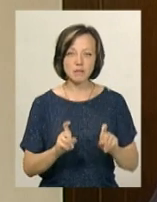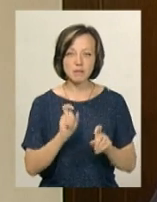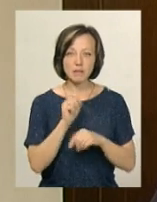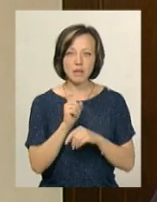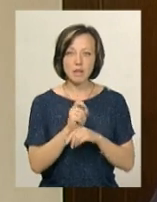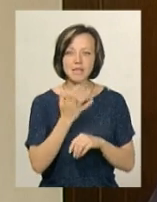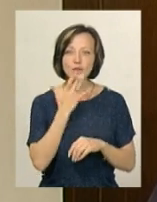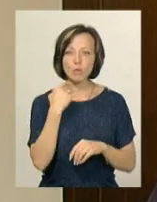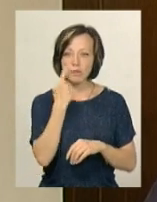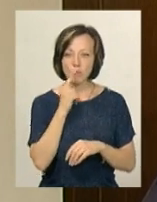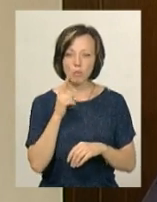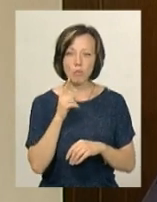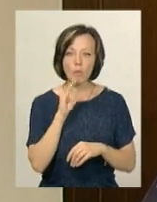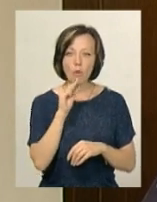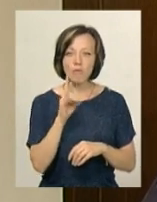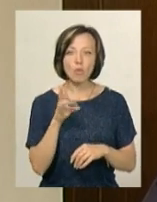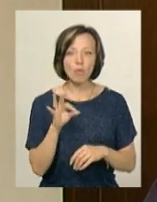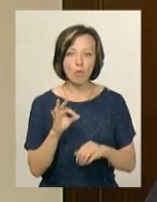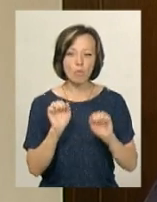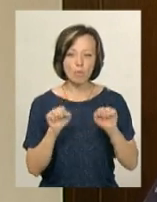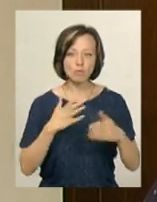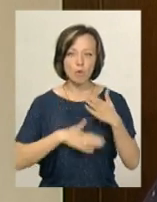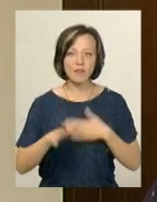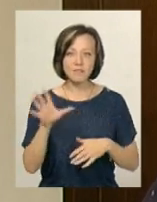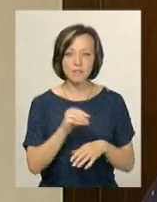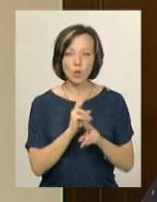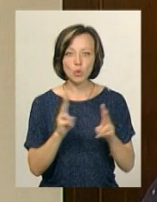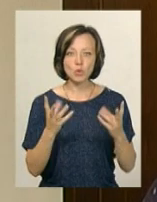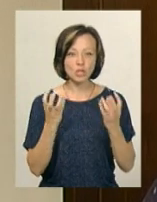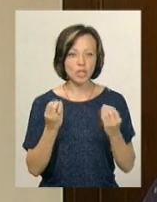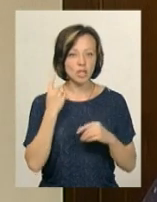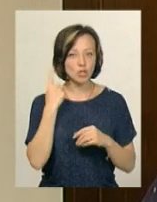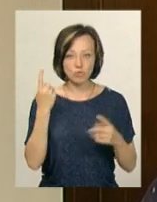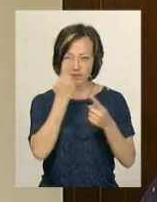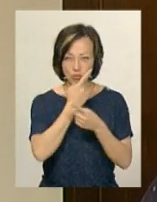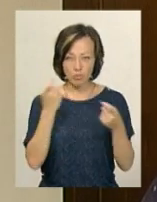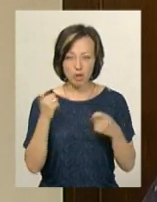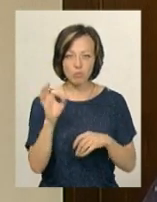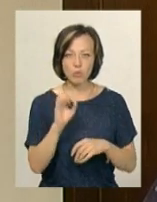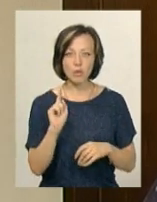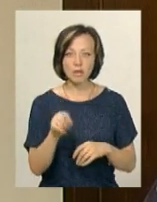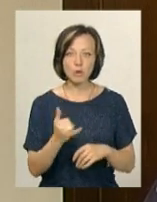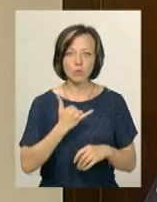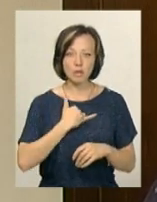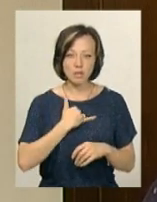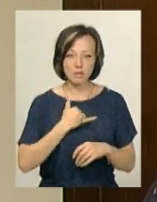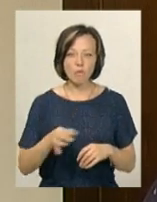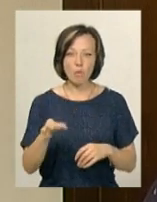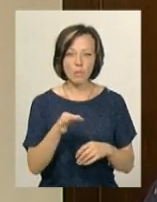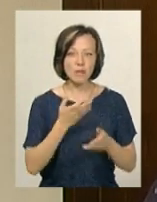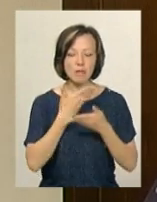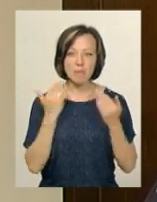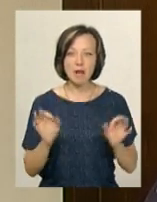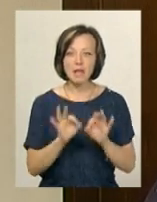іноземної мови. Але можу порадувати всіх, хто ще не чув тої інформації про те, що в нас в області